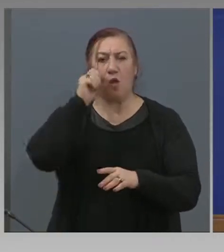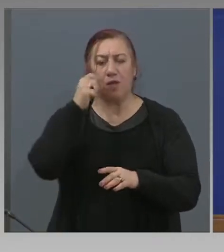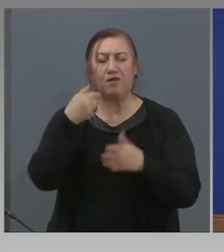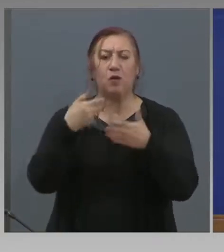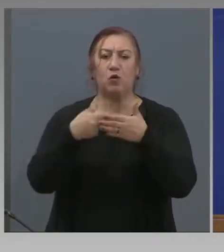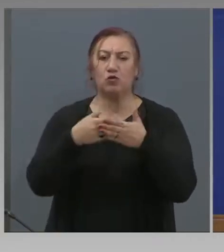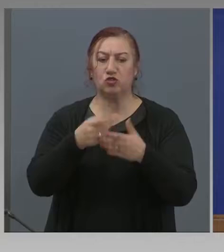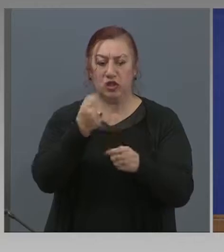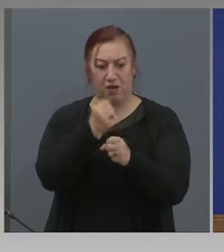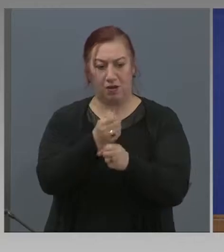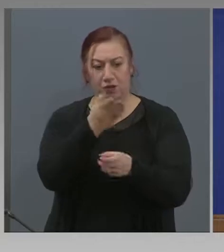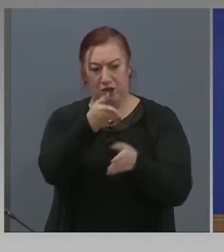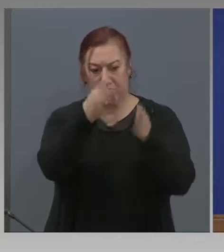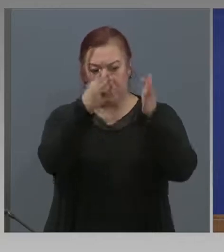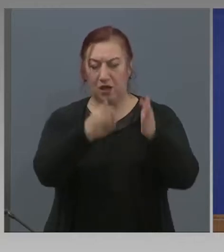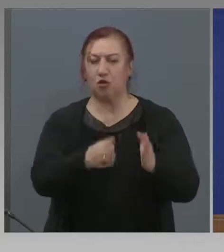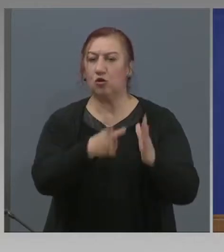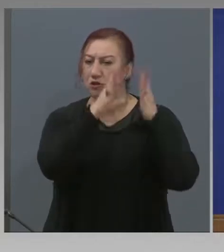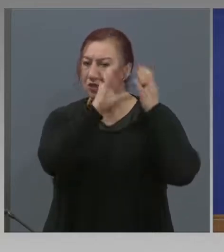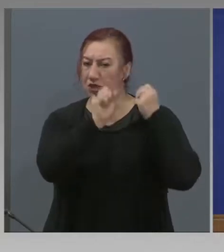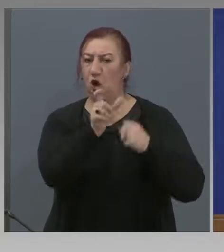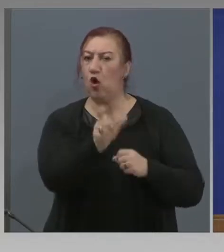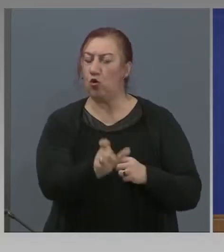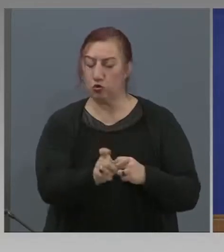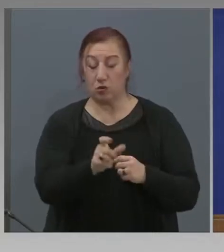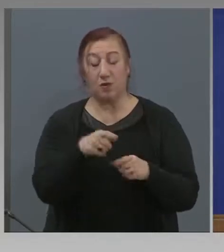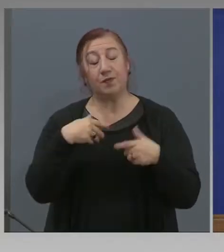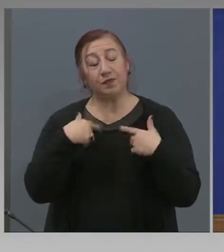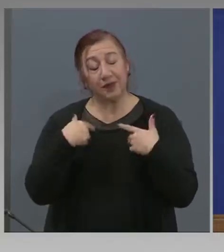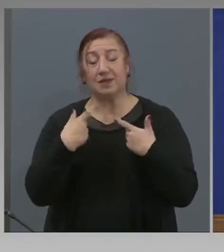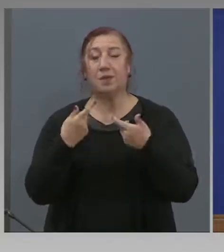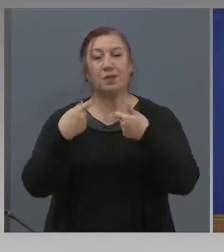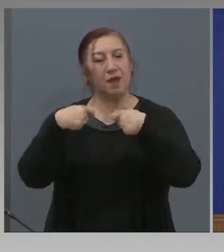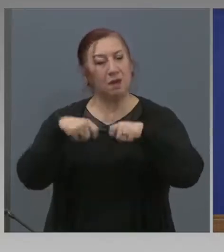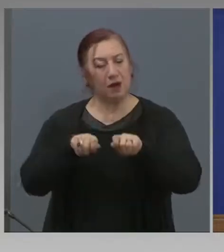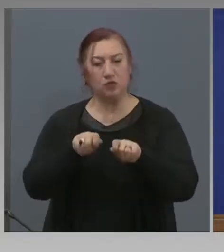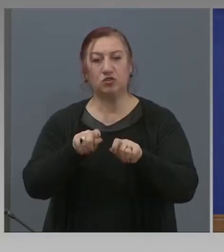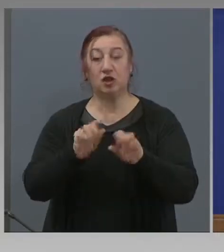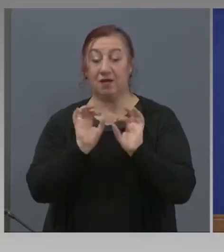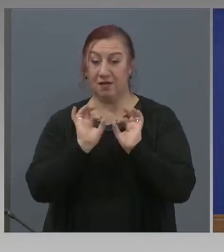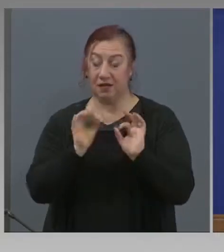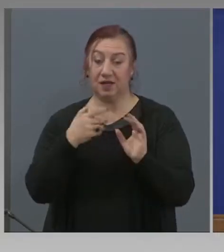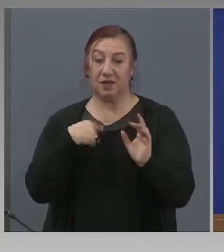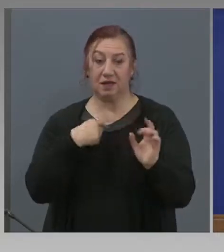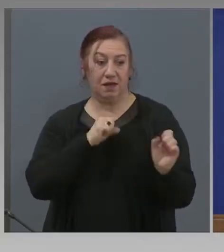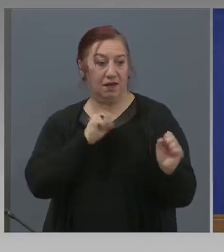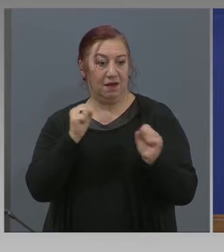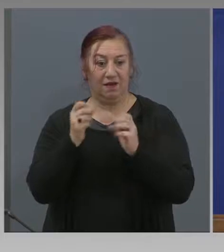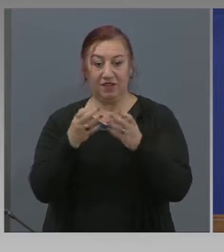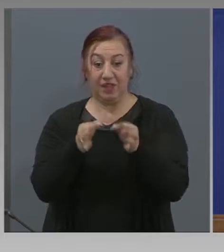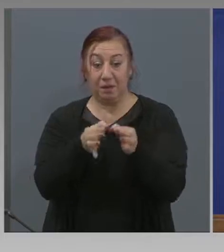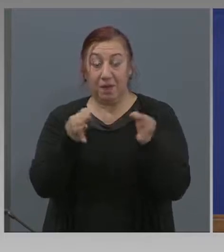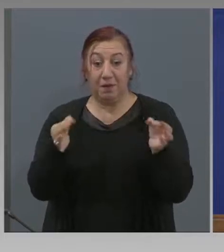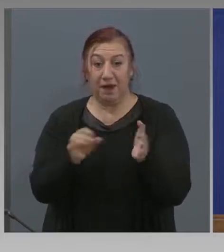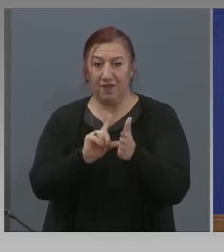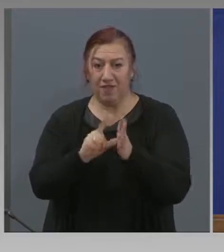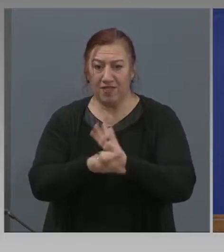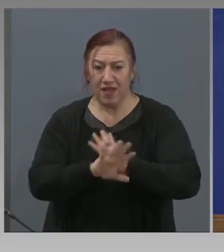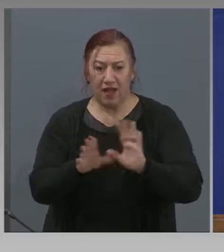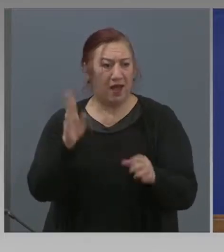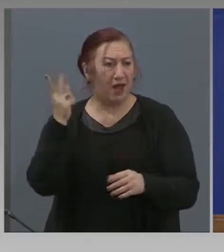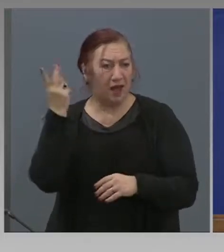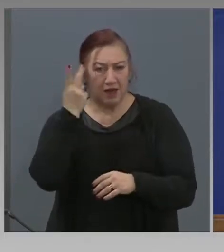Консул. Искам да приключа с това, че наистина реагирахме веднага в момента, в който остановихме, спряхме